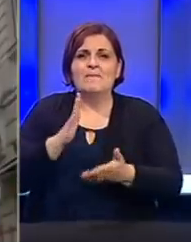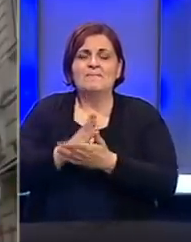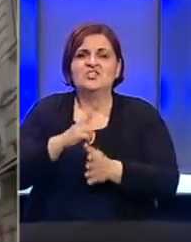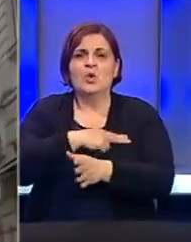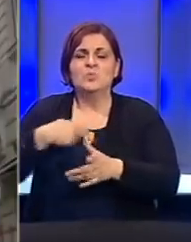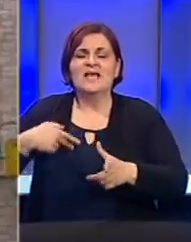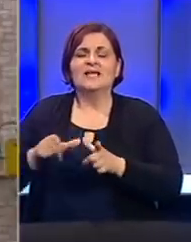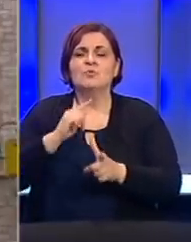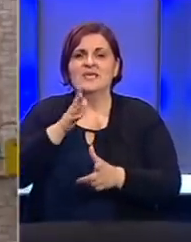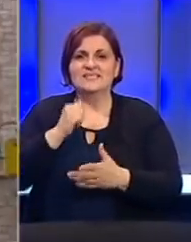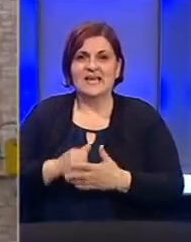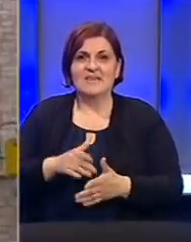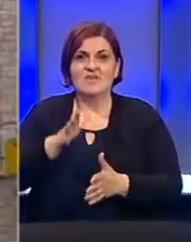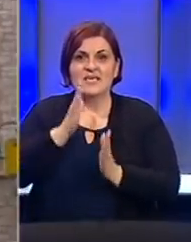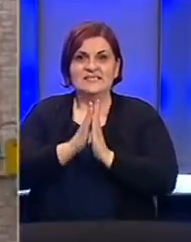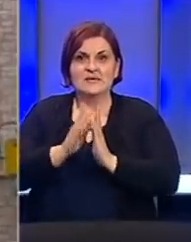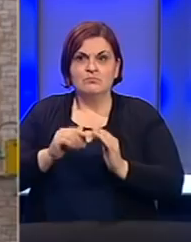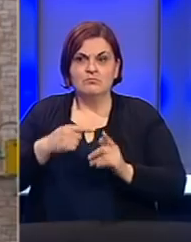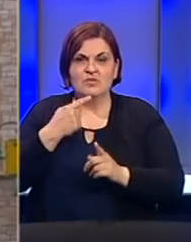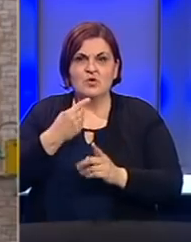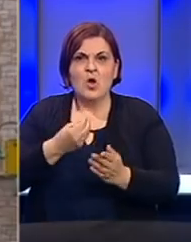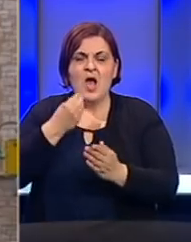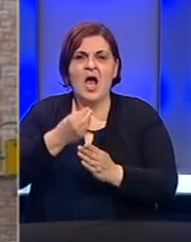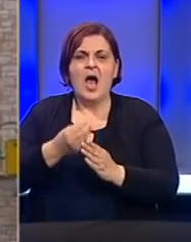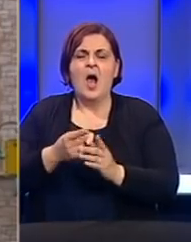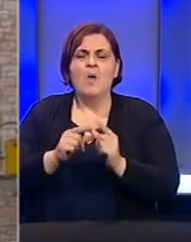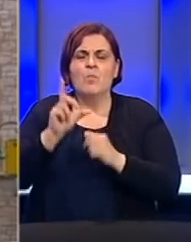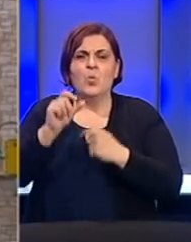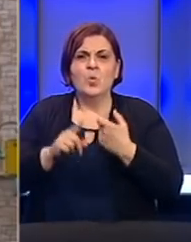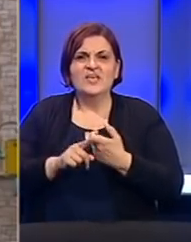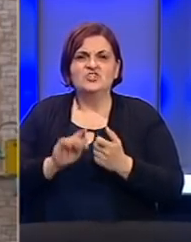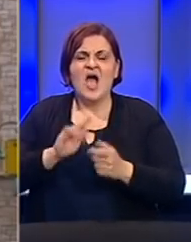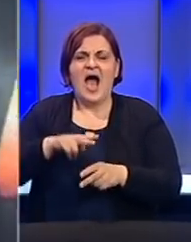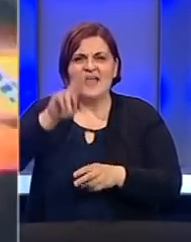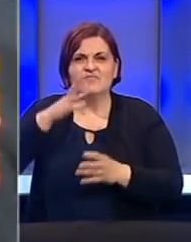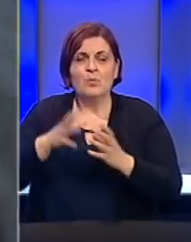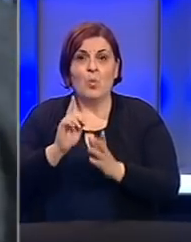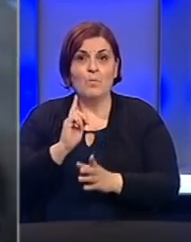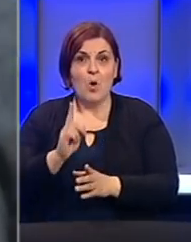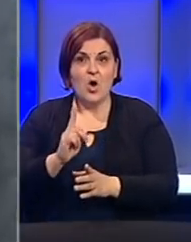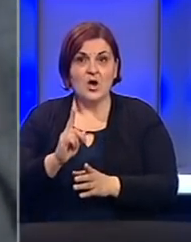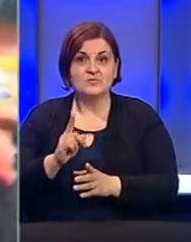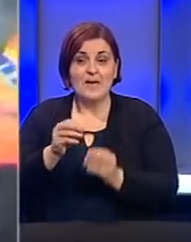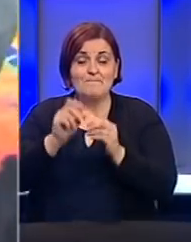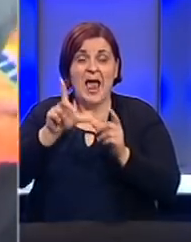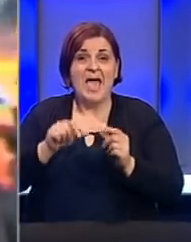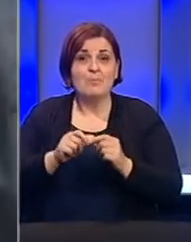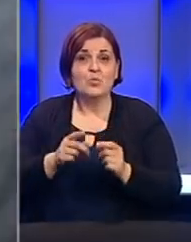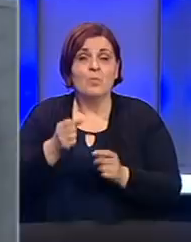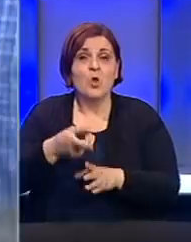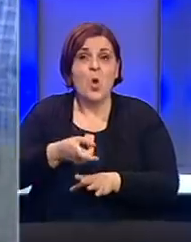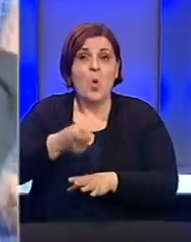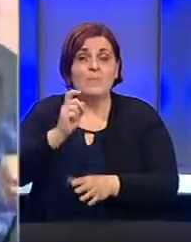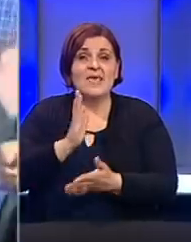Zagrebu i Sarajevu. Sarajevsku misu predvodit će kardinal Vinko Puljić. Antifašističke uzroge upozoravaju kako je na Blajburgu određeni broj